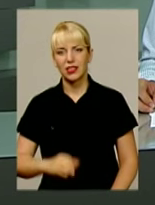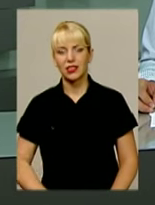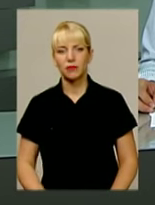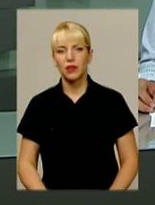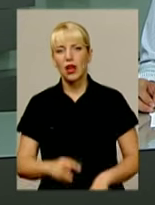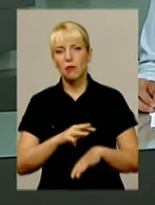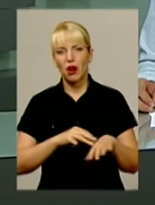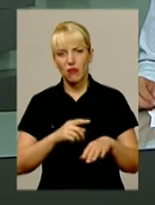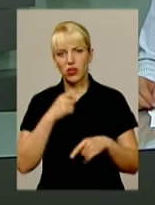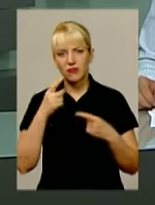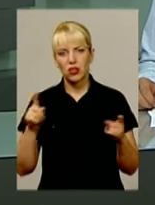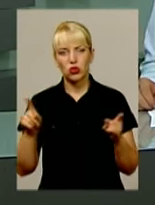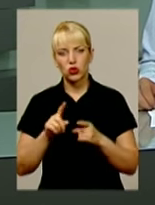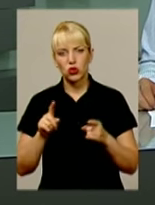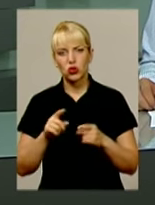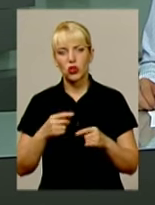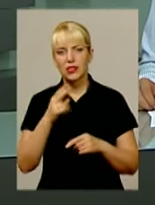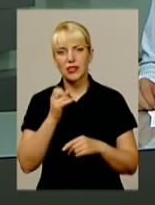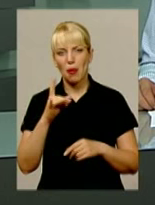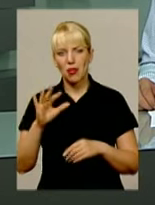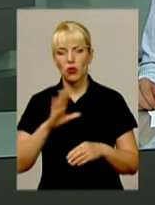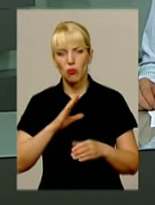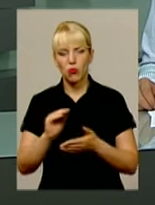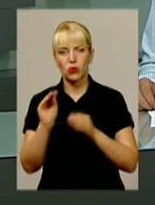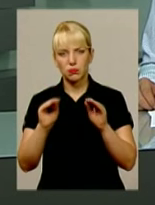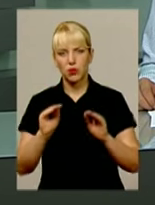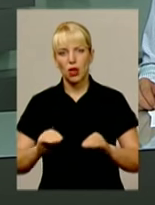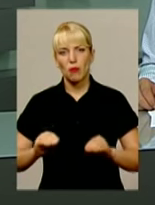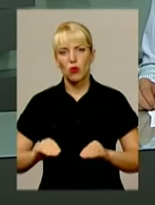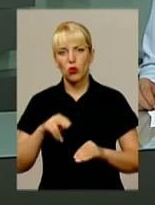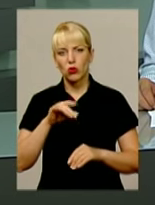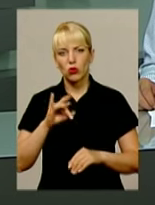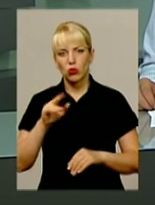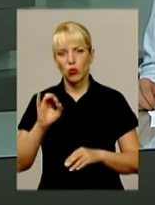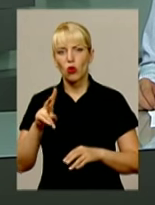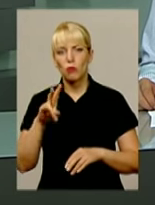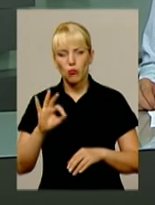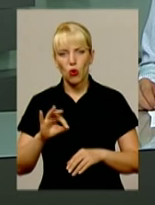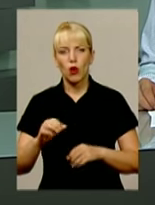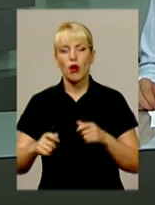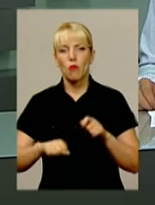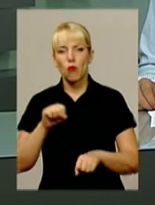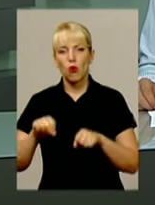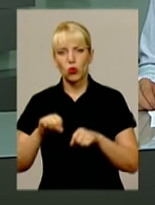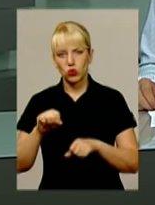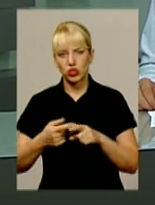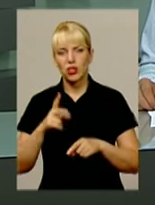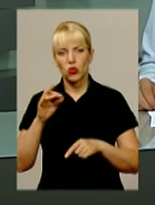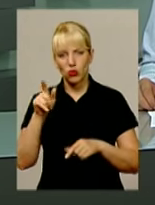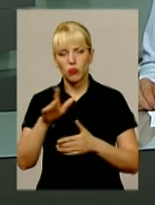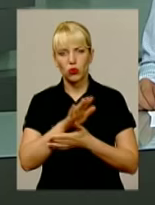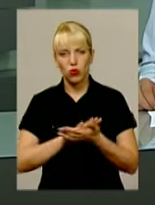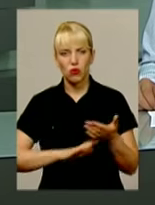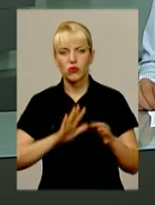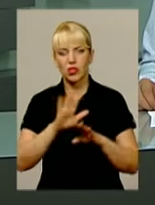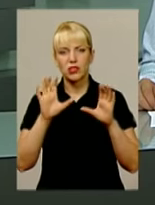Правоохорониць стверджує, стосовно Дениса Цепенка було складено декілька протоколів про адміністративні правопорушення. Проте той продовжував незаконно